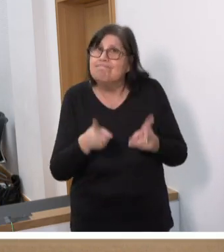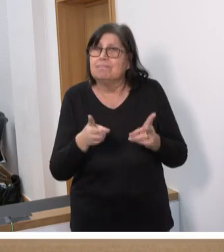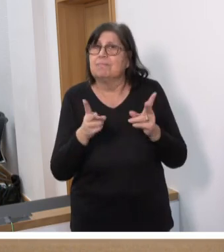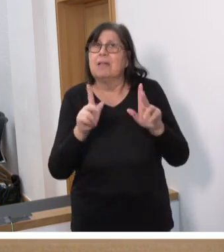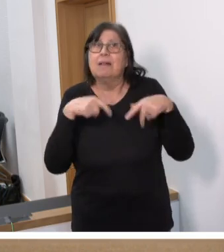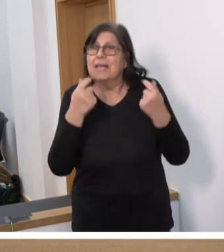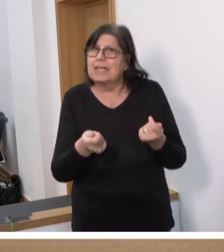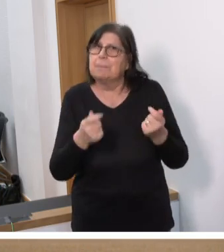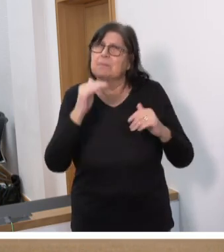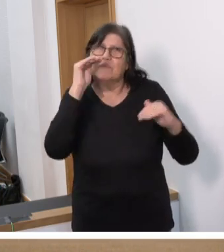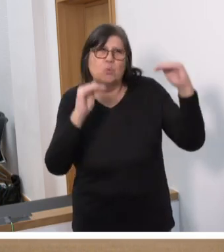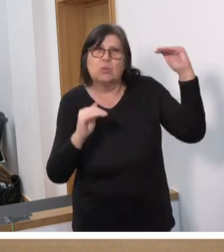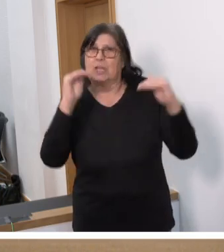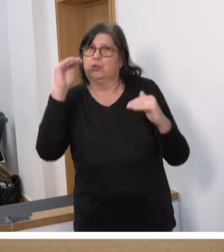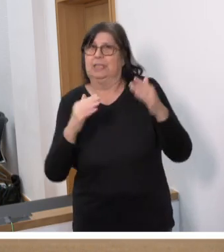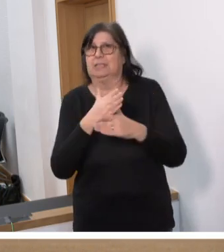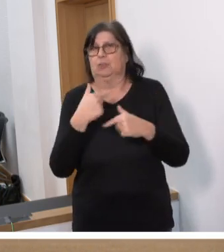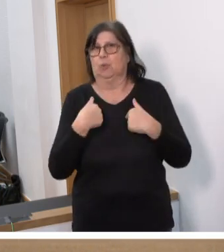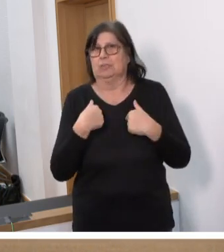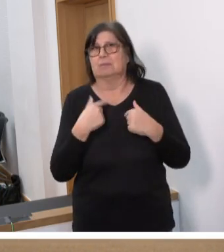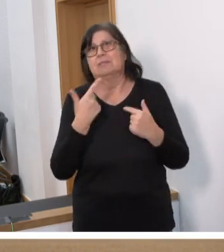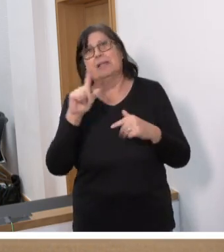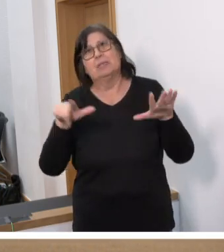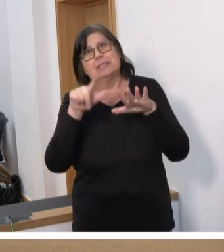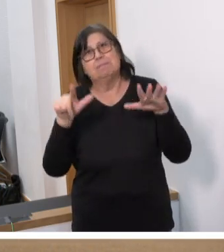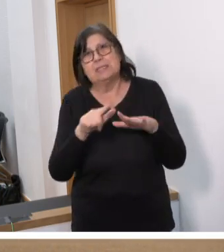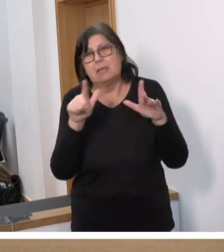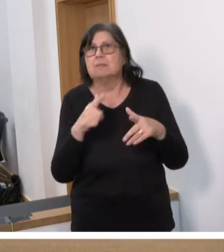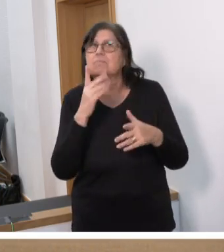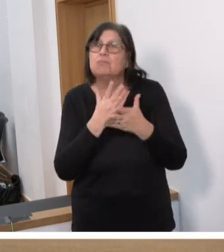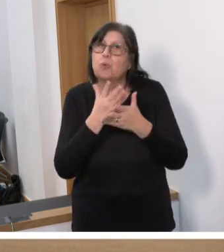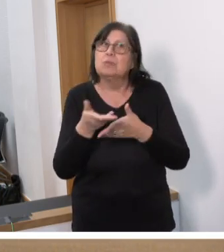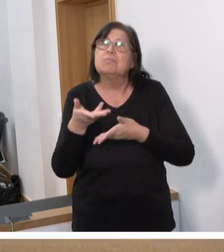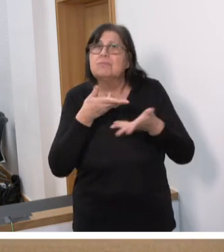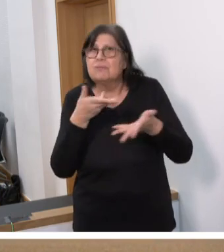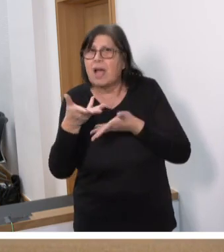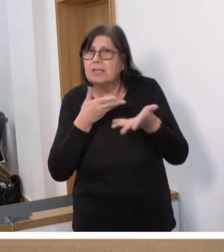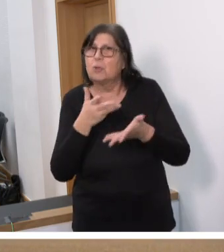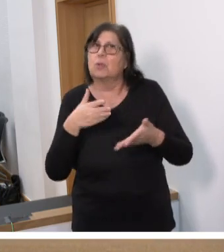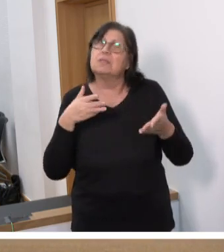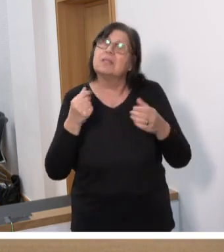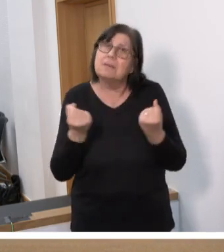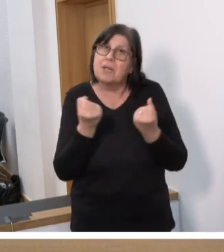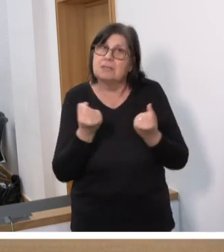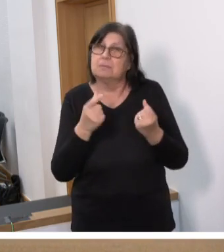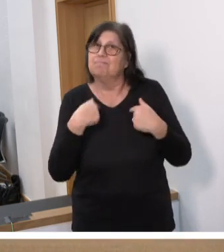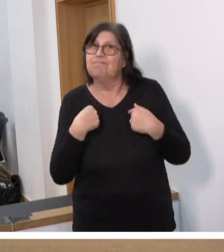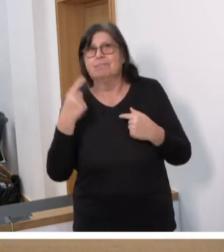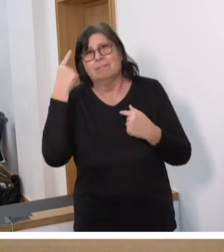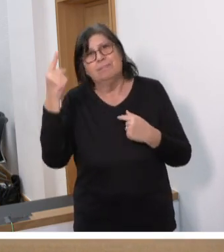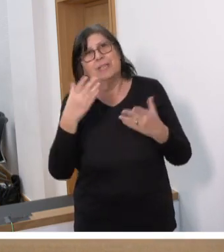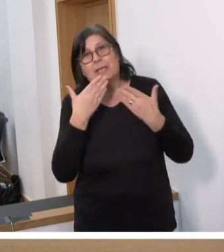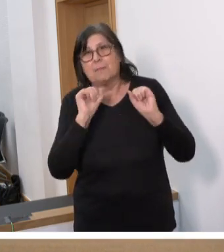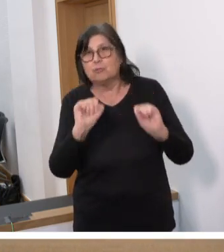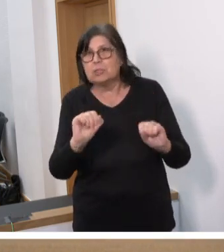gibt einen massiven Unterschied zwischen uns, und das haben wir 2017 in Koalitionsverhandlungen durchgesetzt, dass wir nämlich der Auffassung, dass Klimaschutz